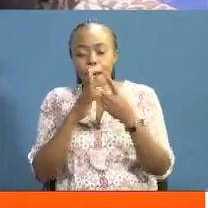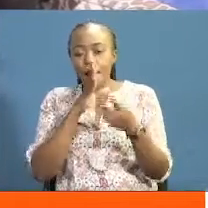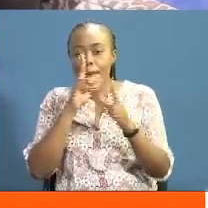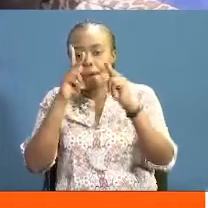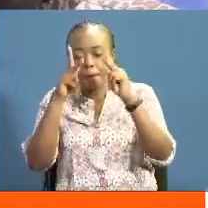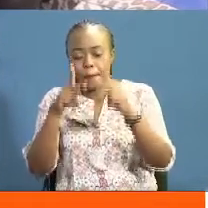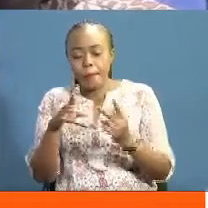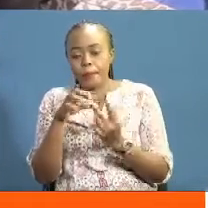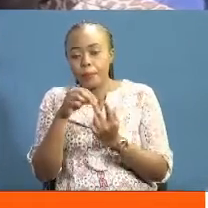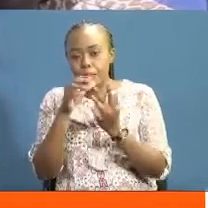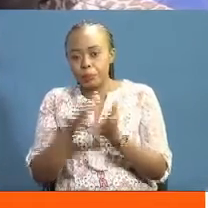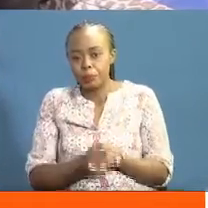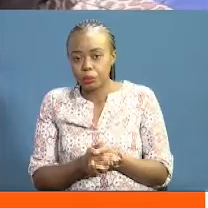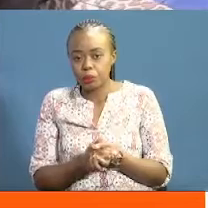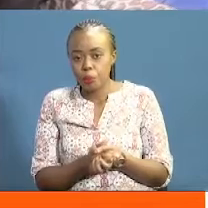kawaida